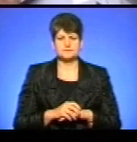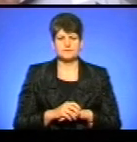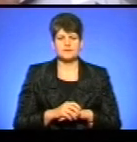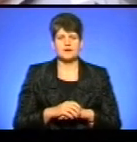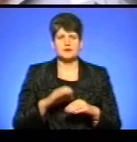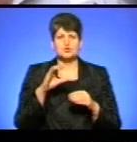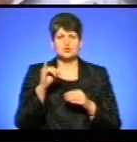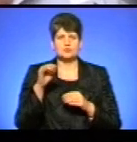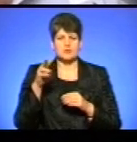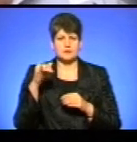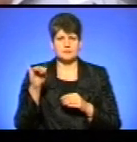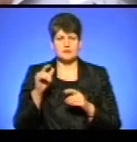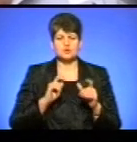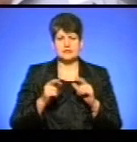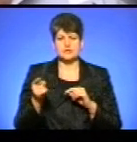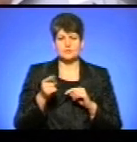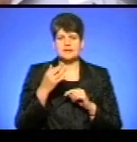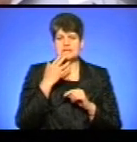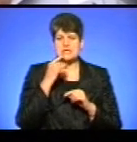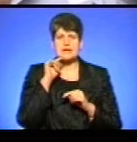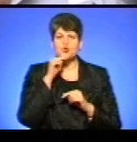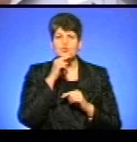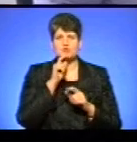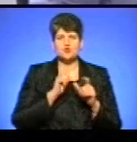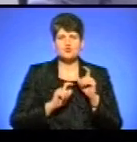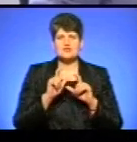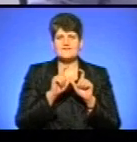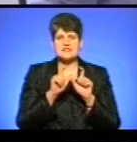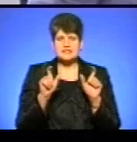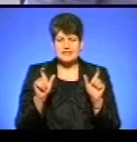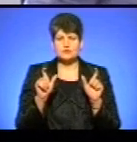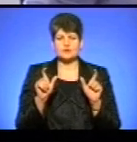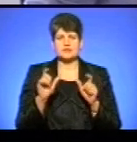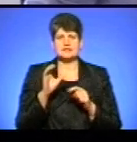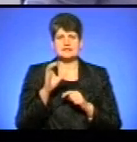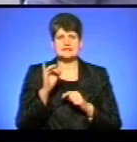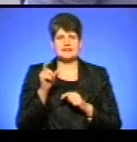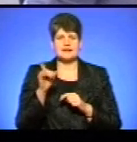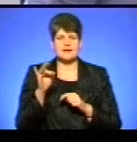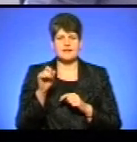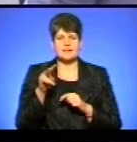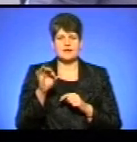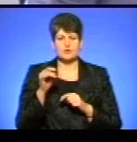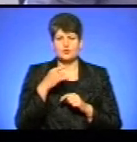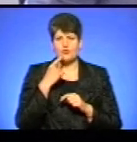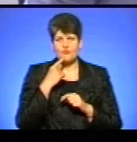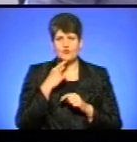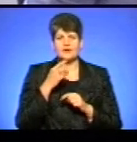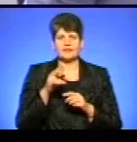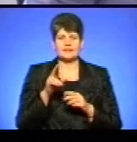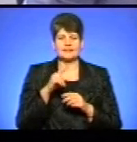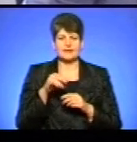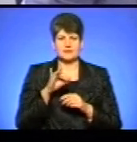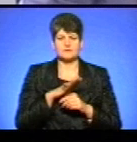Брімах Салу, студент Тернопільського національно-економічного університету зі С'єра-Леони. Каже, диктант був нелегкий.